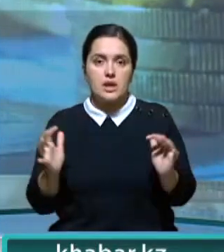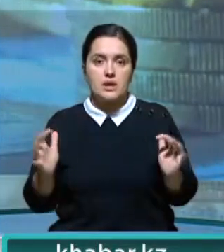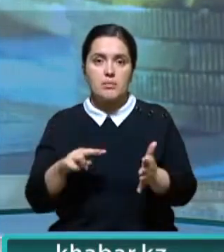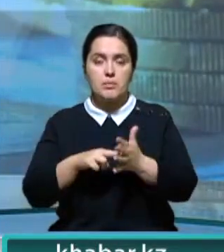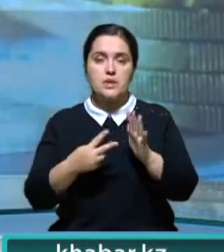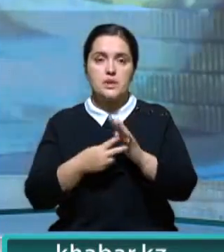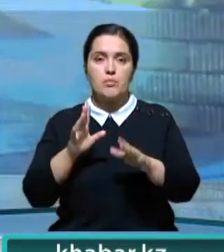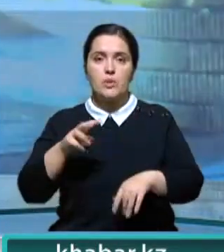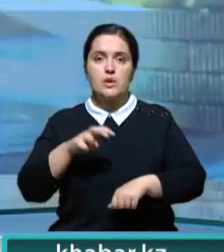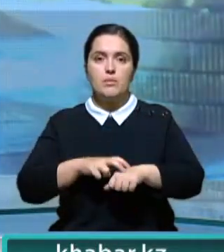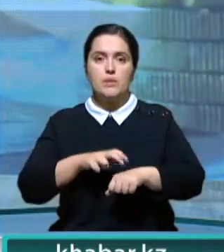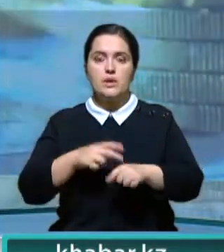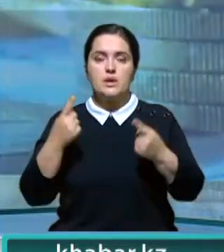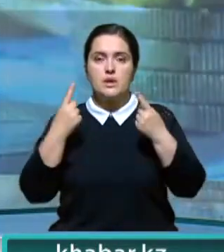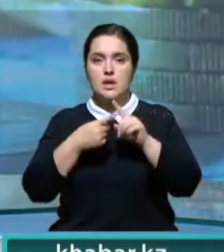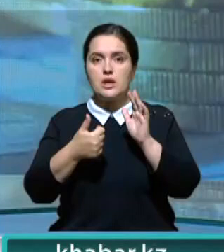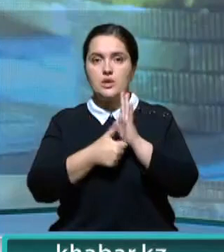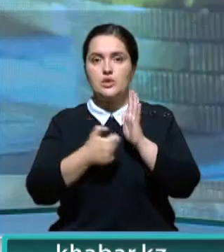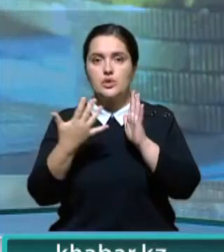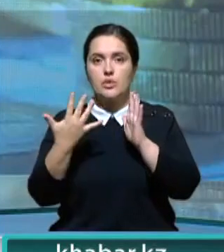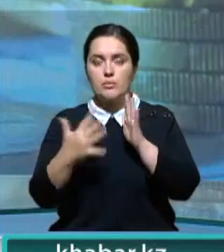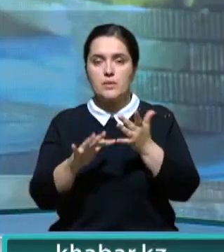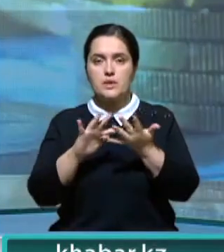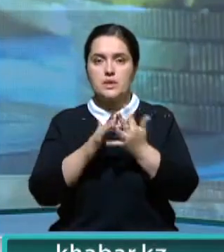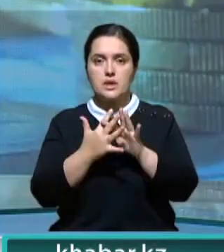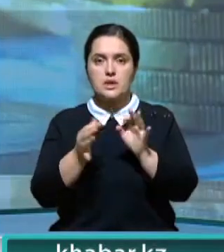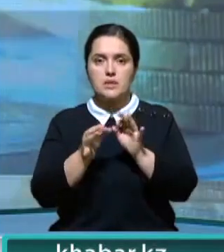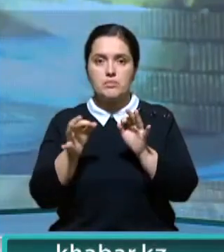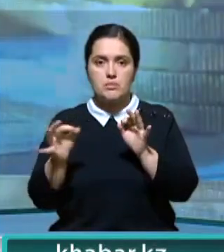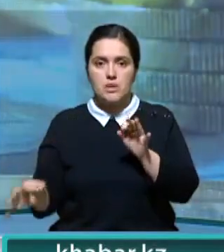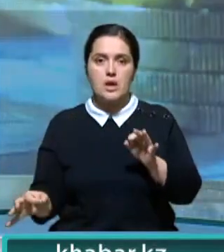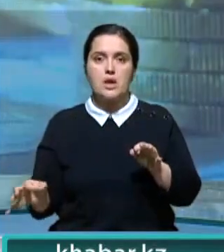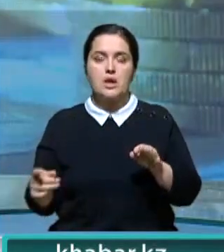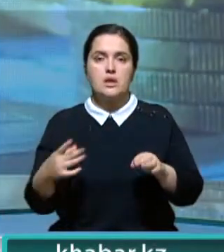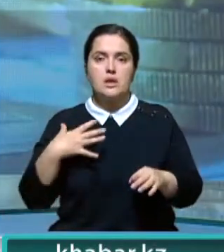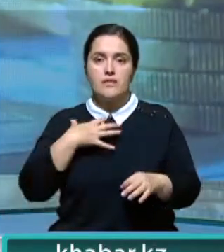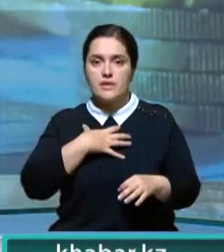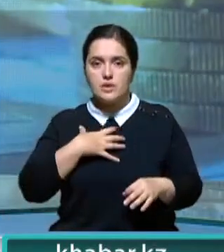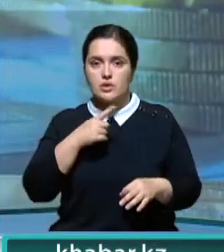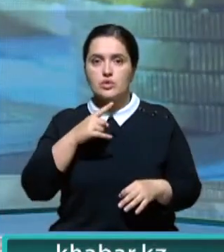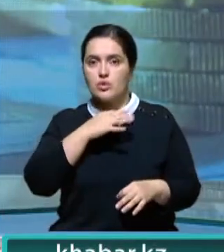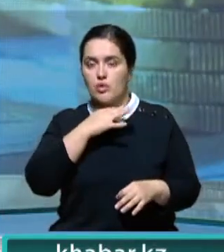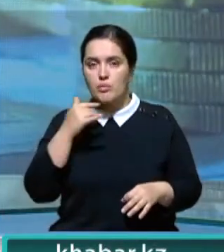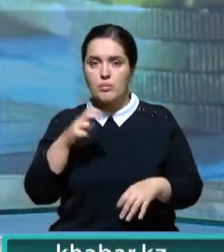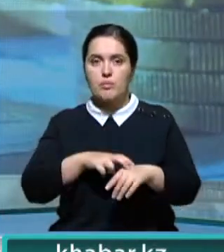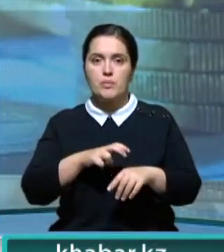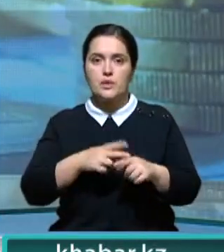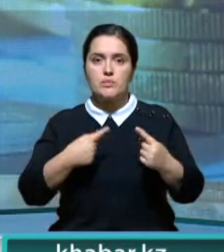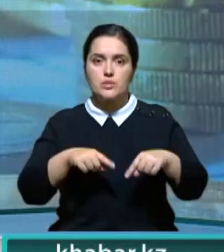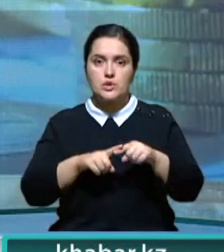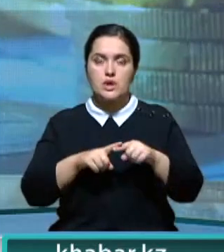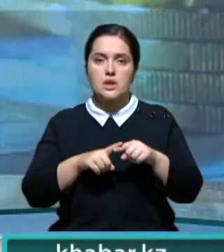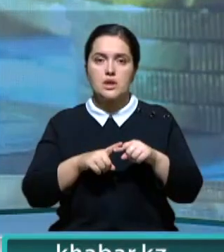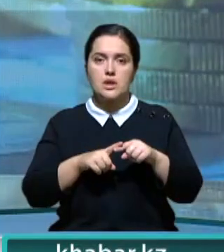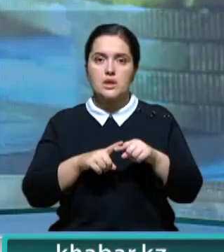пилотному проекту планируется охватить медицинской инфраструктурой 650 населенных пунктов. Это особенно актуально, учитывая, что многие